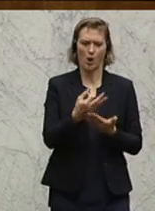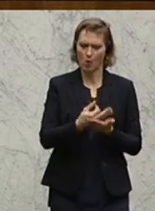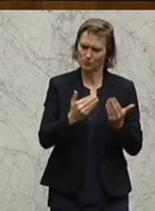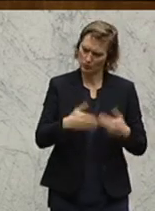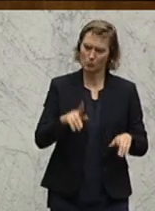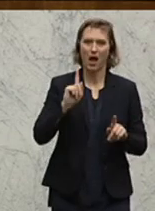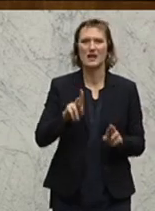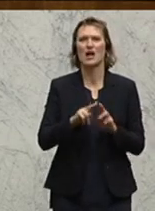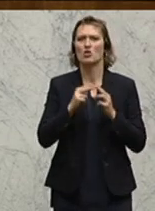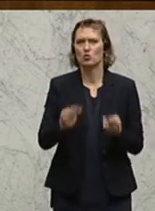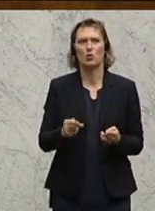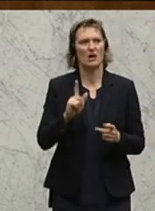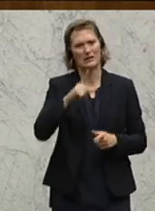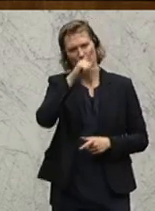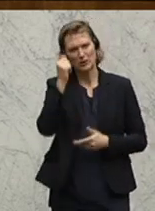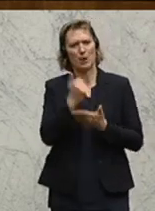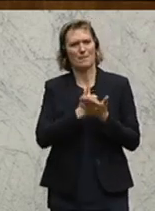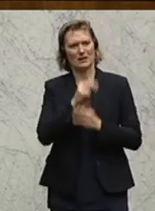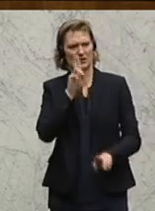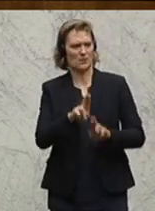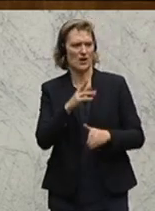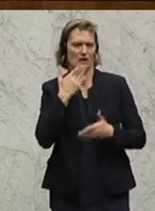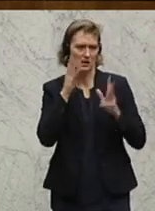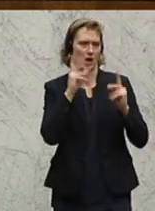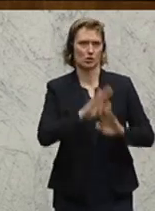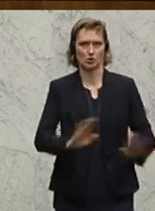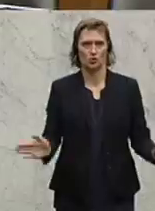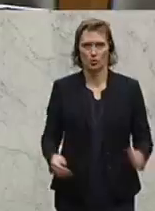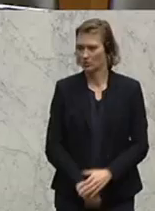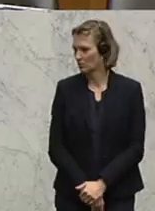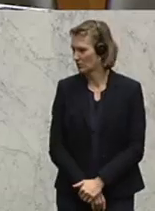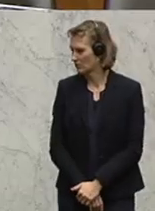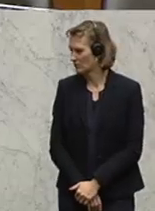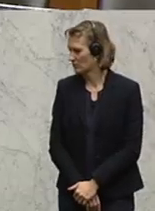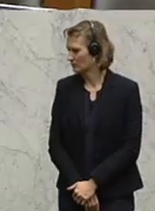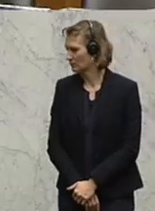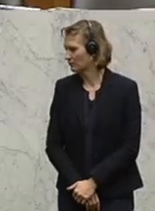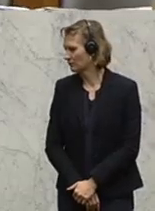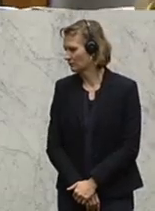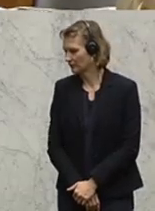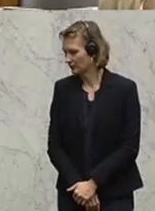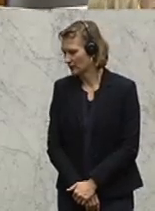auf mehr natürliche und menschliche Medizin und Pflege. Dankeschön. Applaus Applaus Applaus